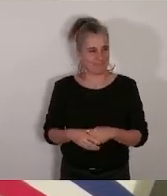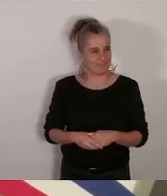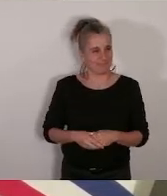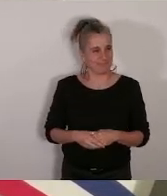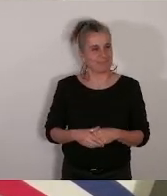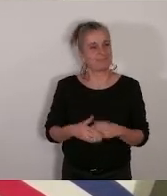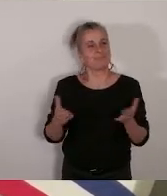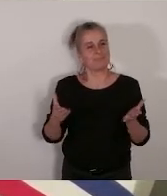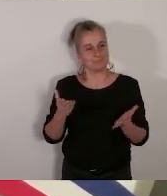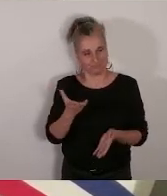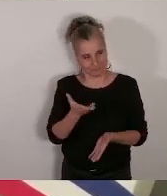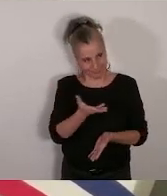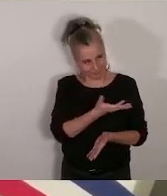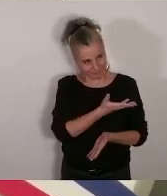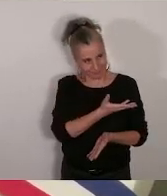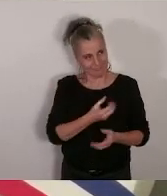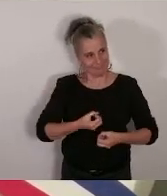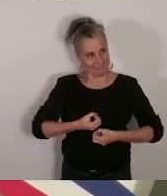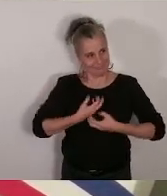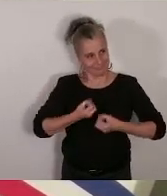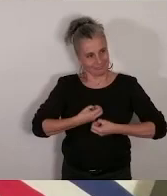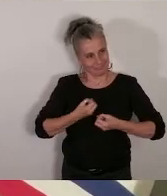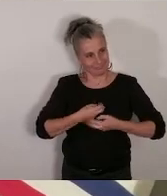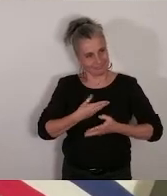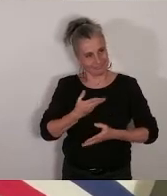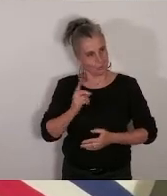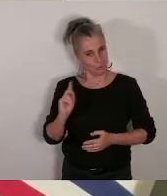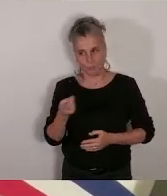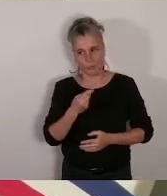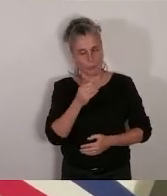que nous allons écouter avec bienveillance.